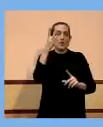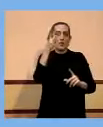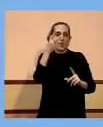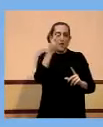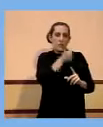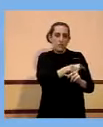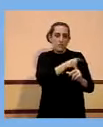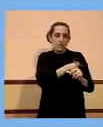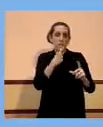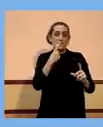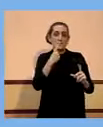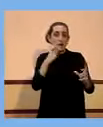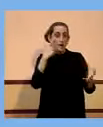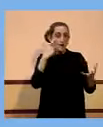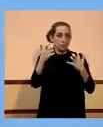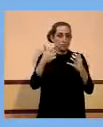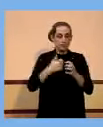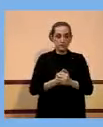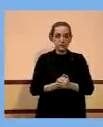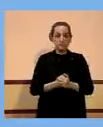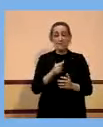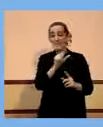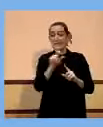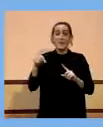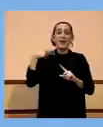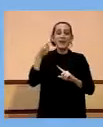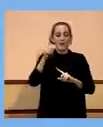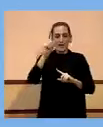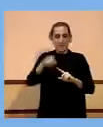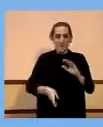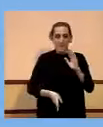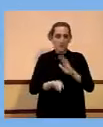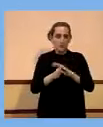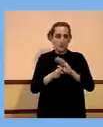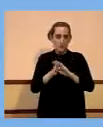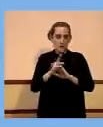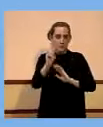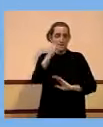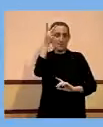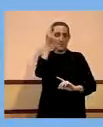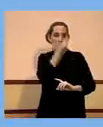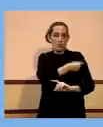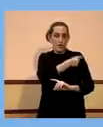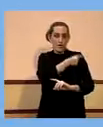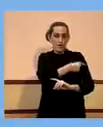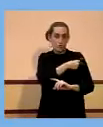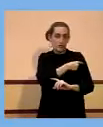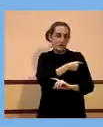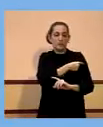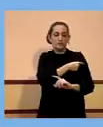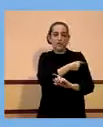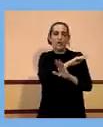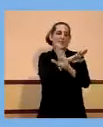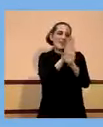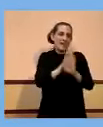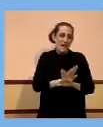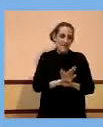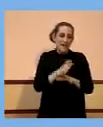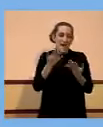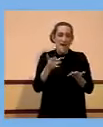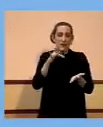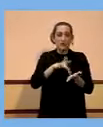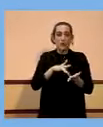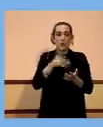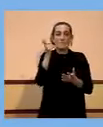que ve també acabarem de posar les segones dosis de les persones o estem acabant o estem fent la part més